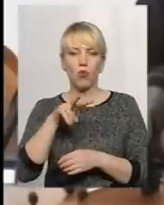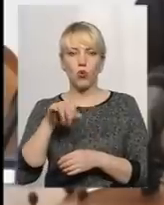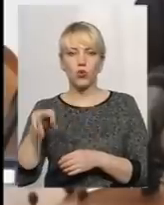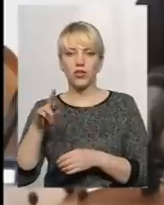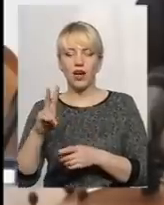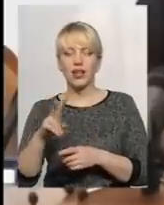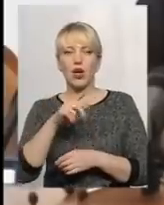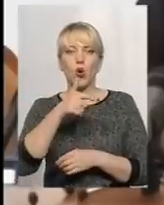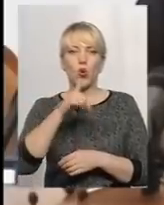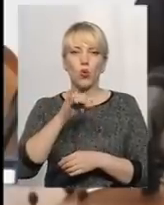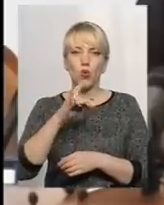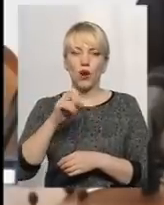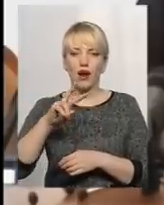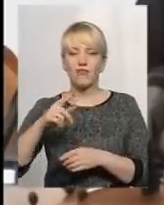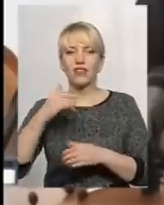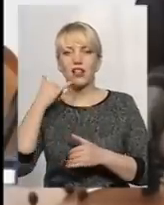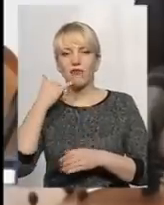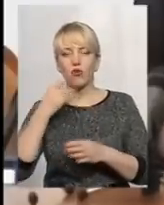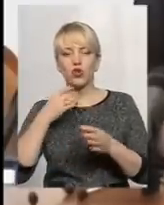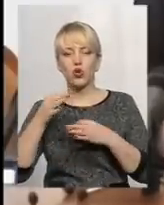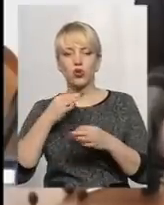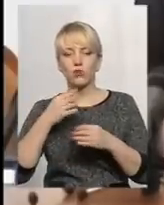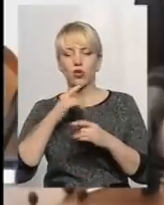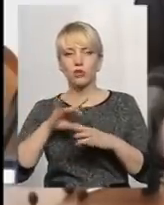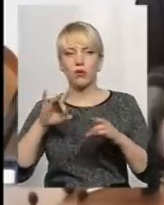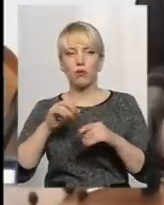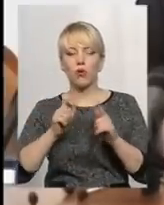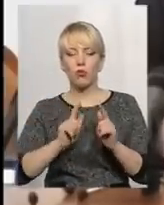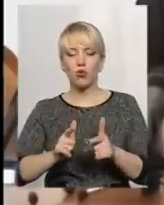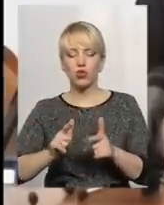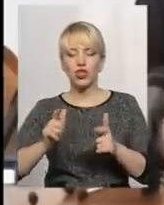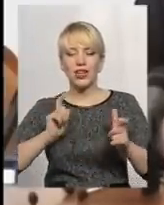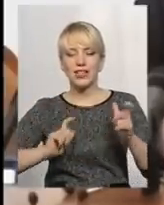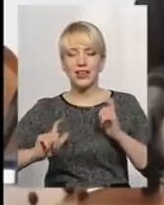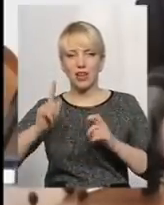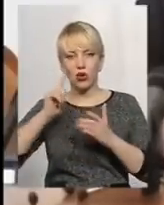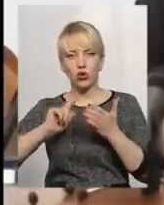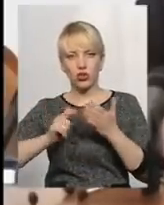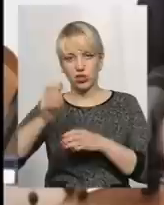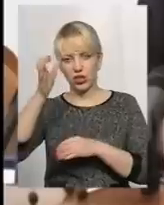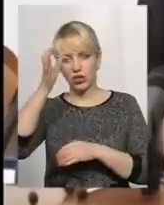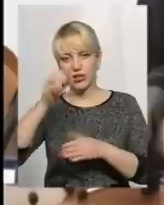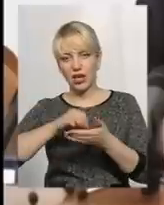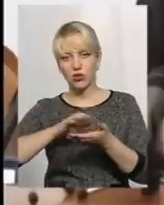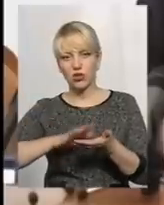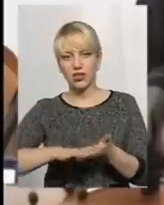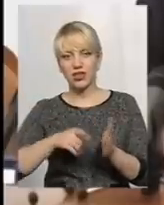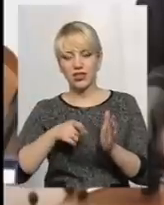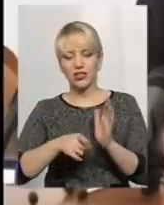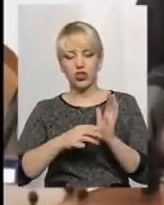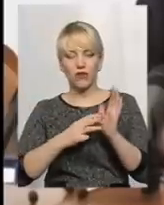Леонід Гураль у телефонній розмові розповідає про погодження Інституту геологічних наук, датоване 1981